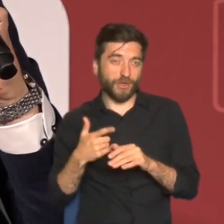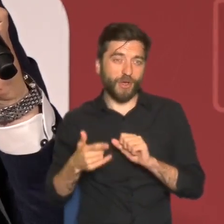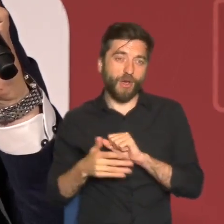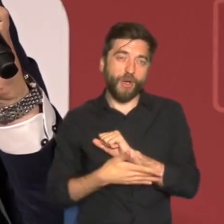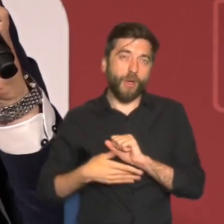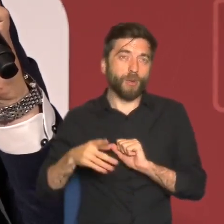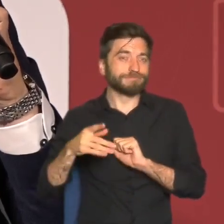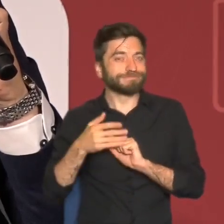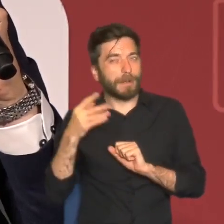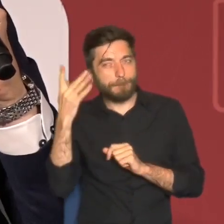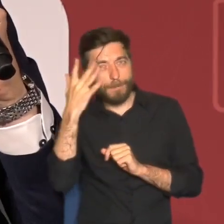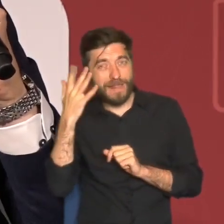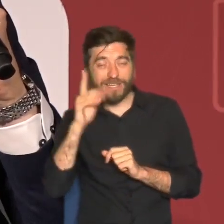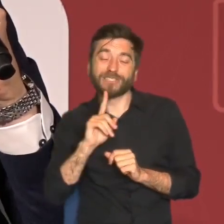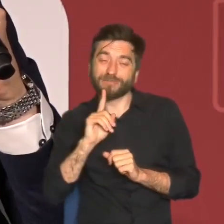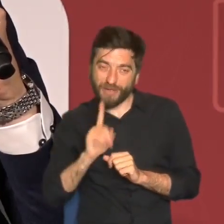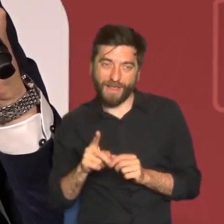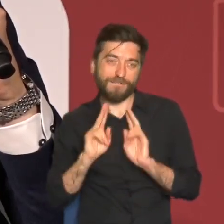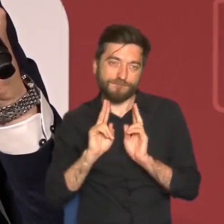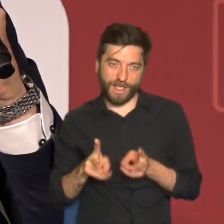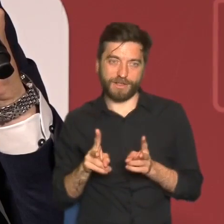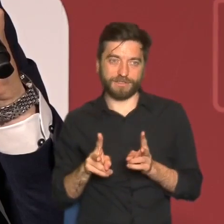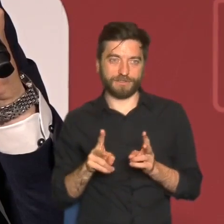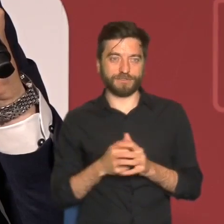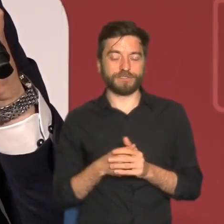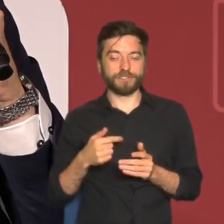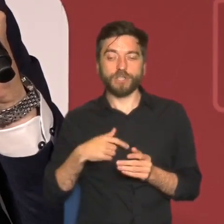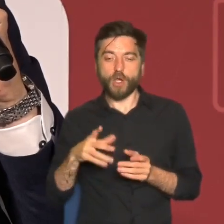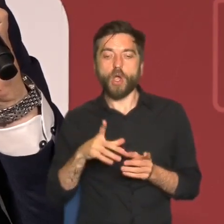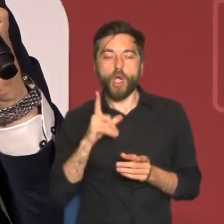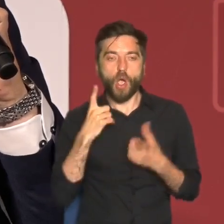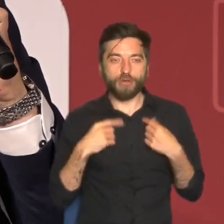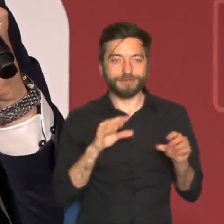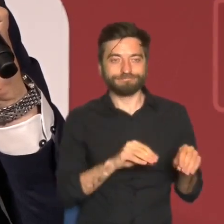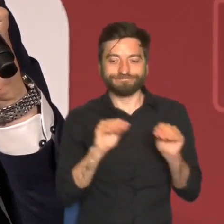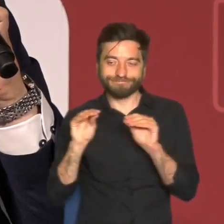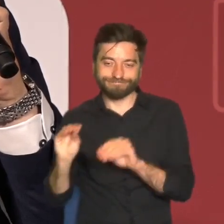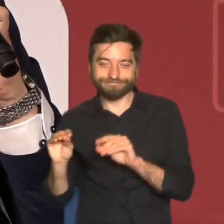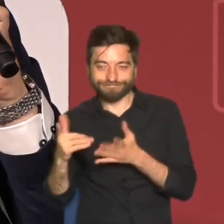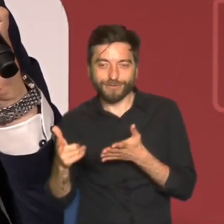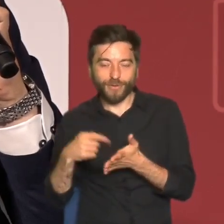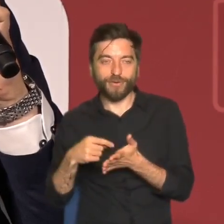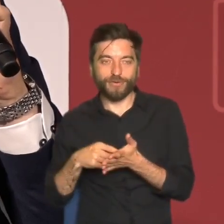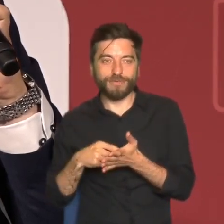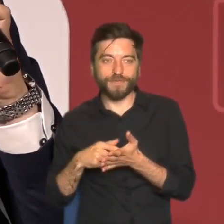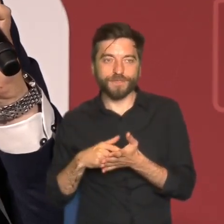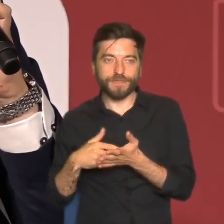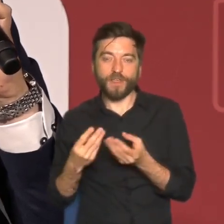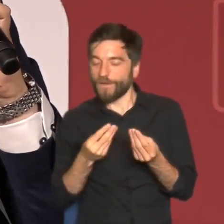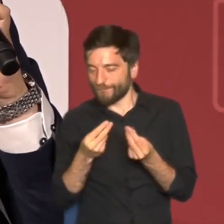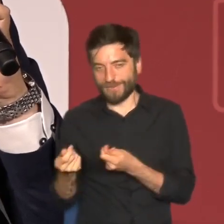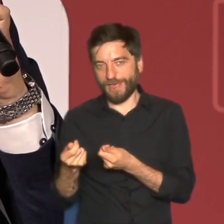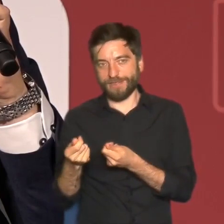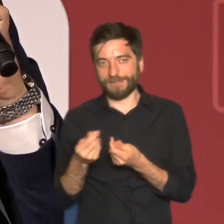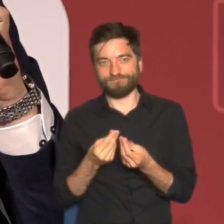racjonalizacji która jest dopiero później nakładana już przez osoby które się przeprowadziły które w otwarty sposób mówią że kwestia finansowa